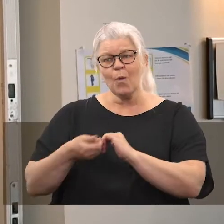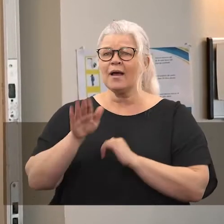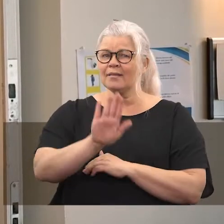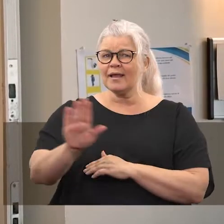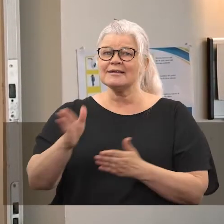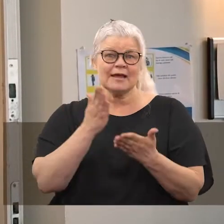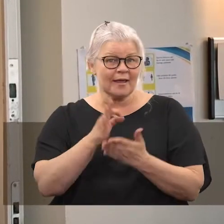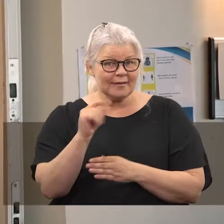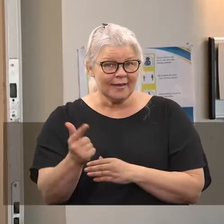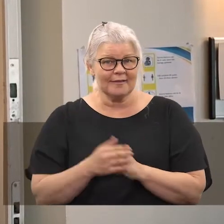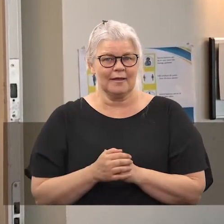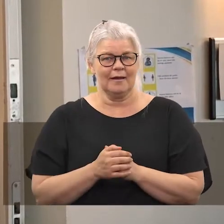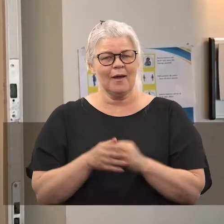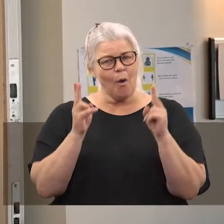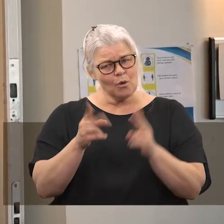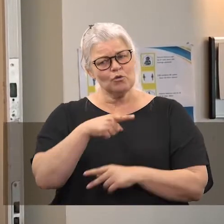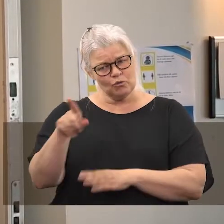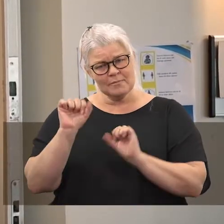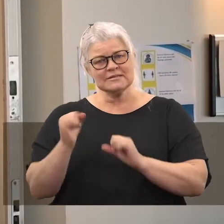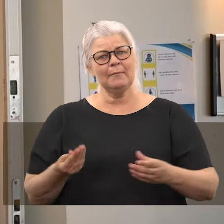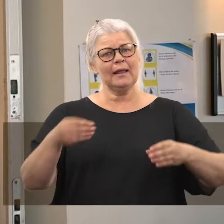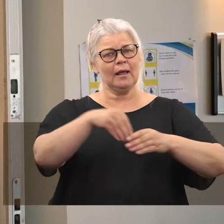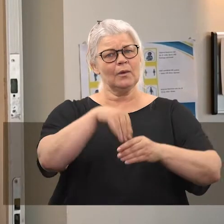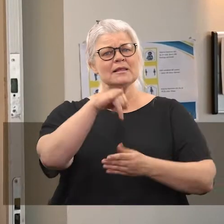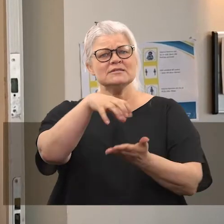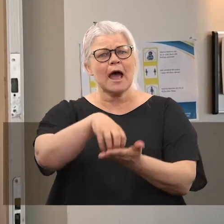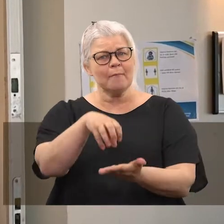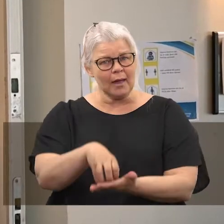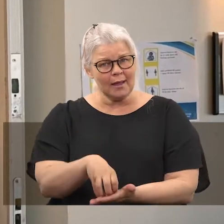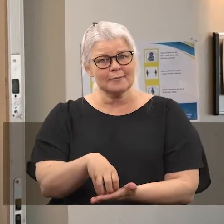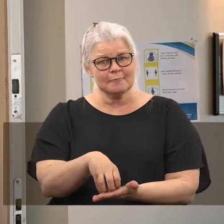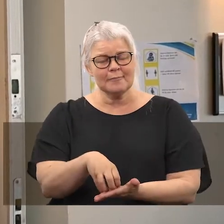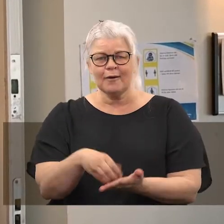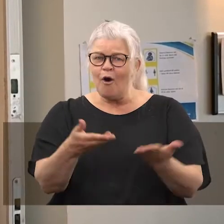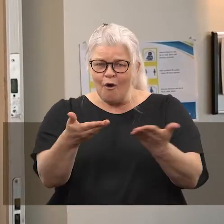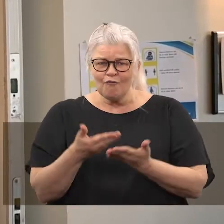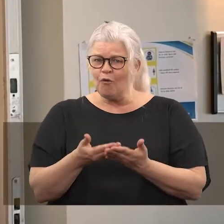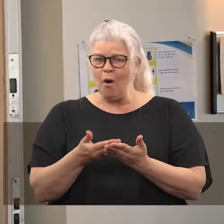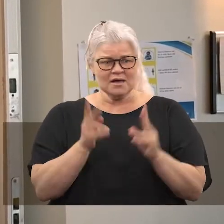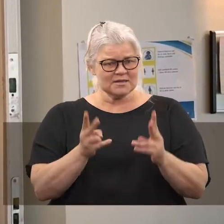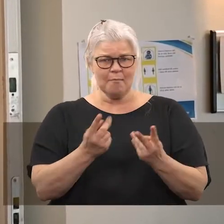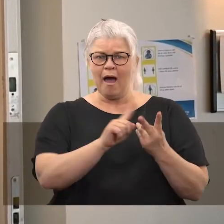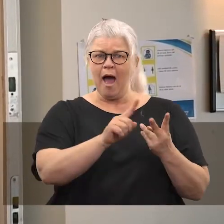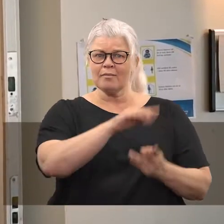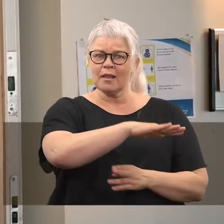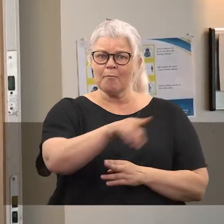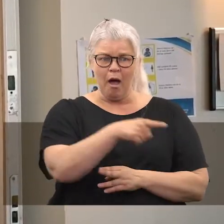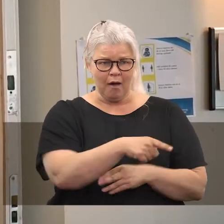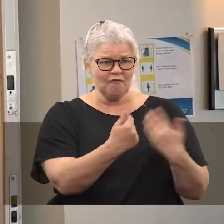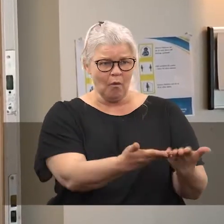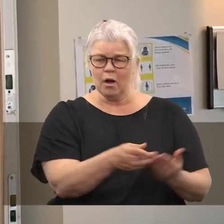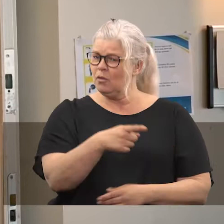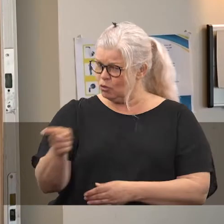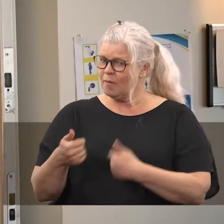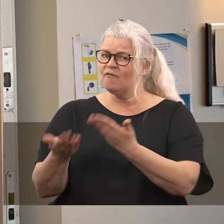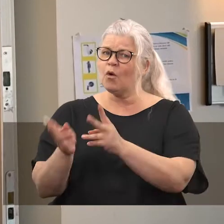och deras rättigheter. Och att bli inkluderade i samhället och få det som alla andra barn har